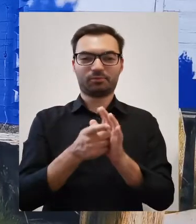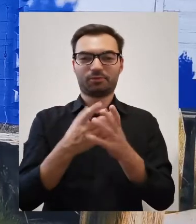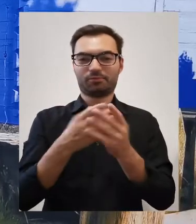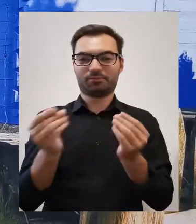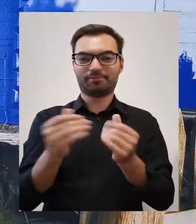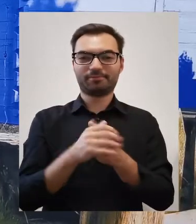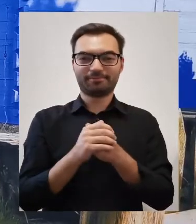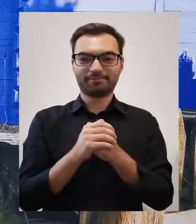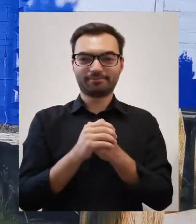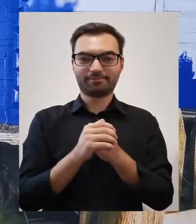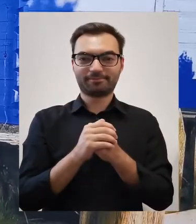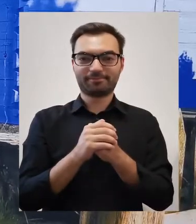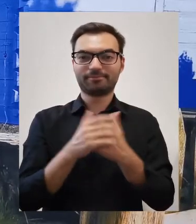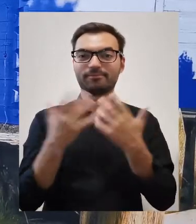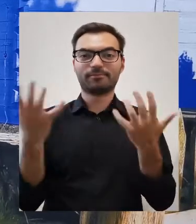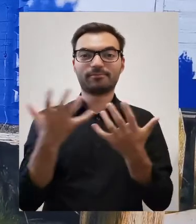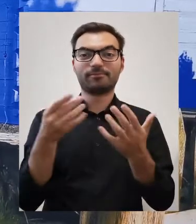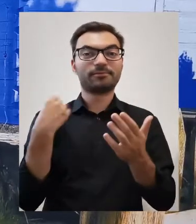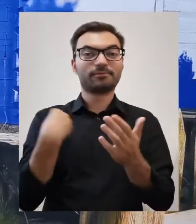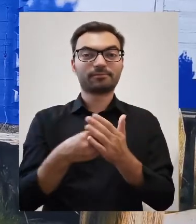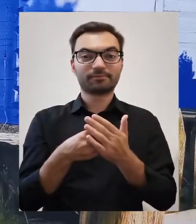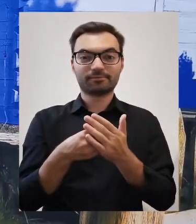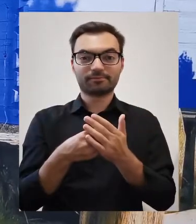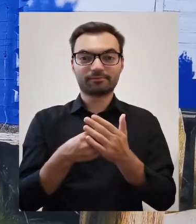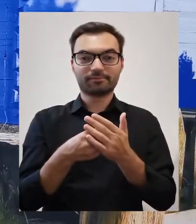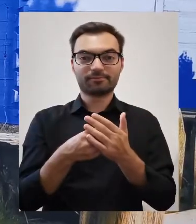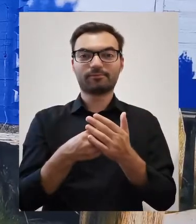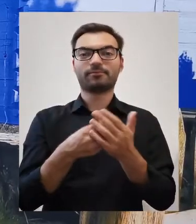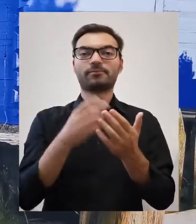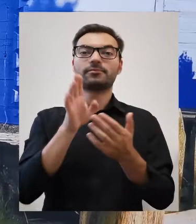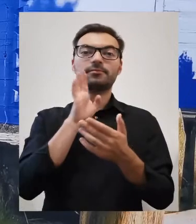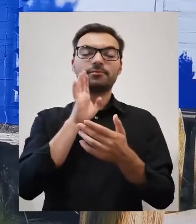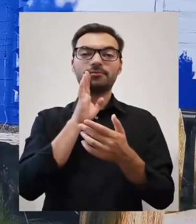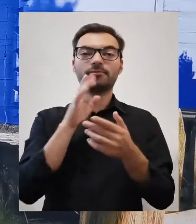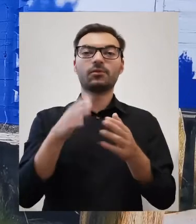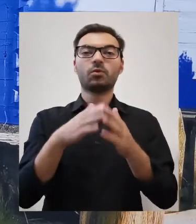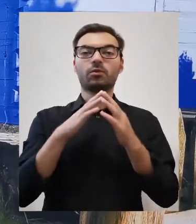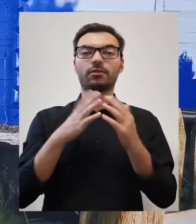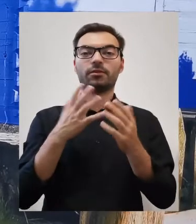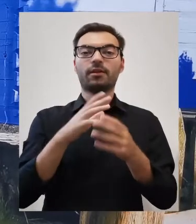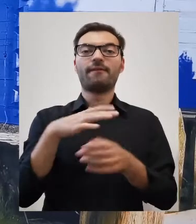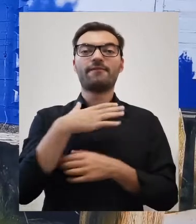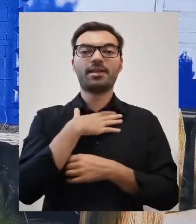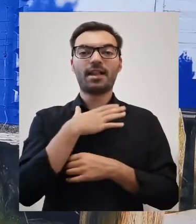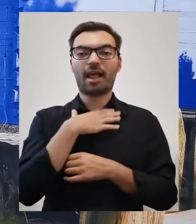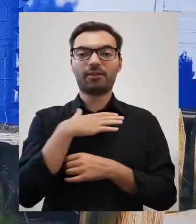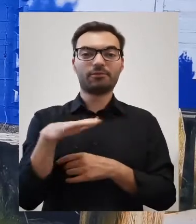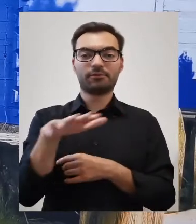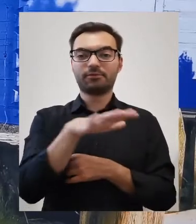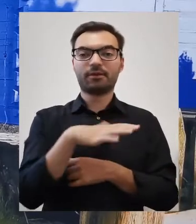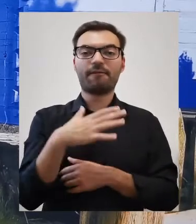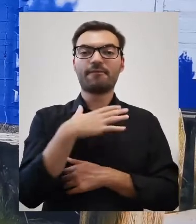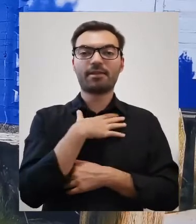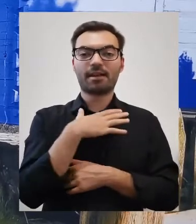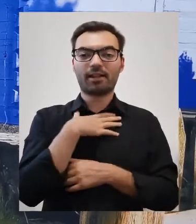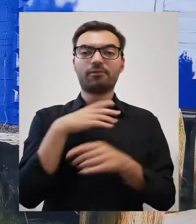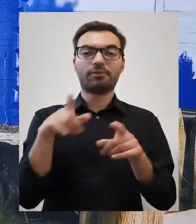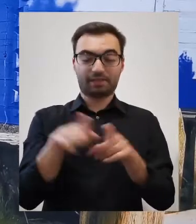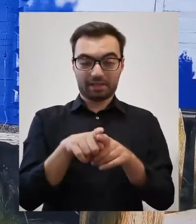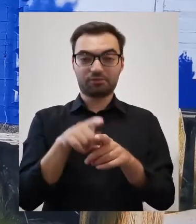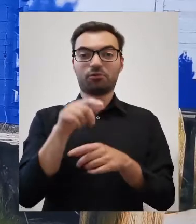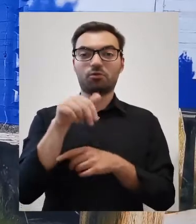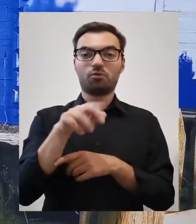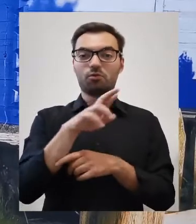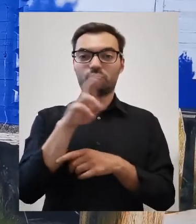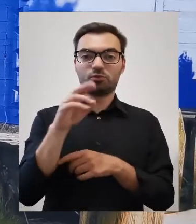się takie skarby ujawniają. Gdzie skarbów można szukać? No skarby podobno ukryte zostały w Wilanowie. Bo Wilanów to